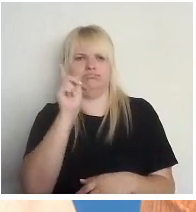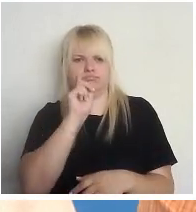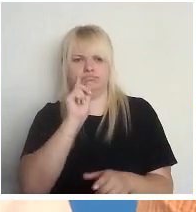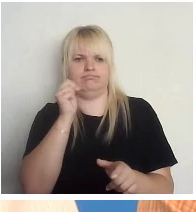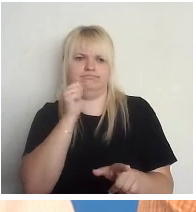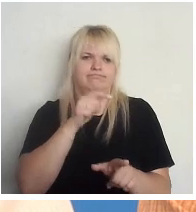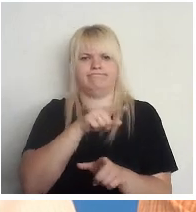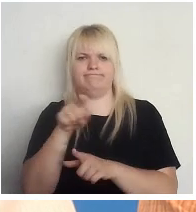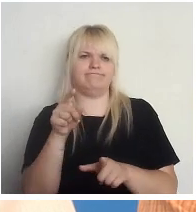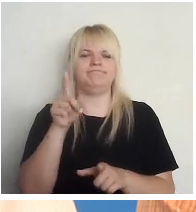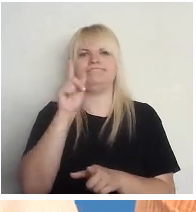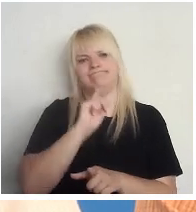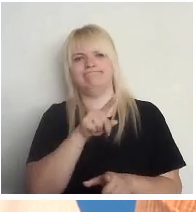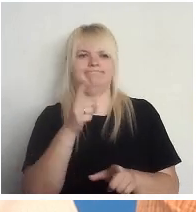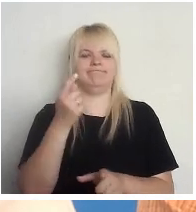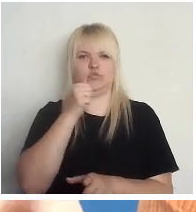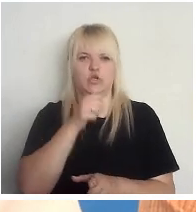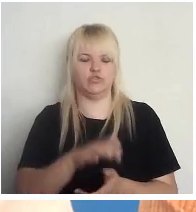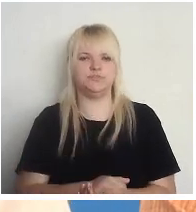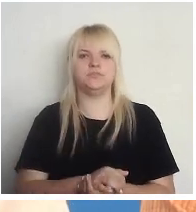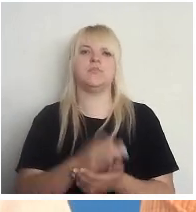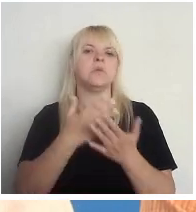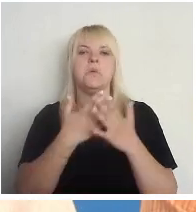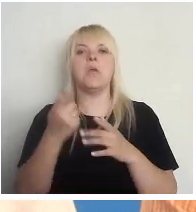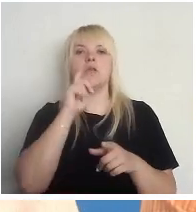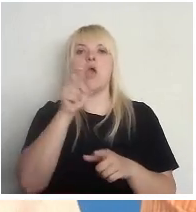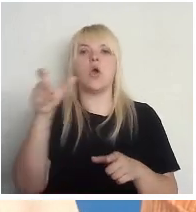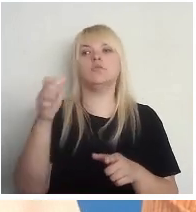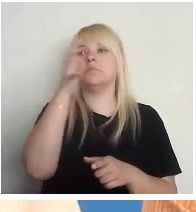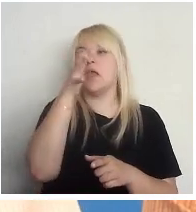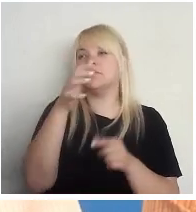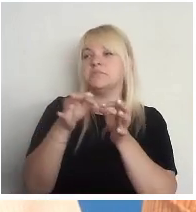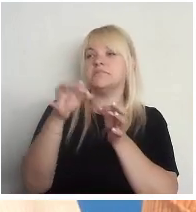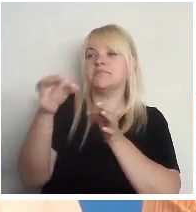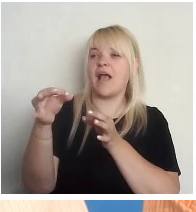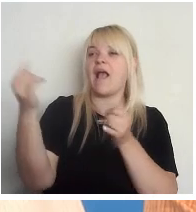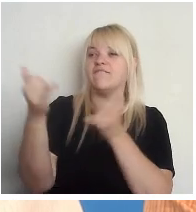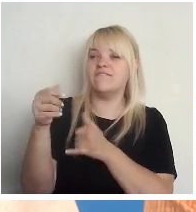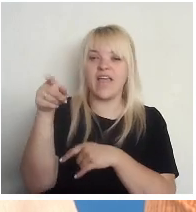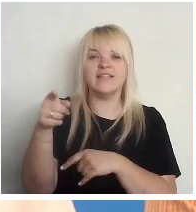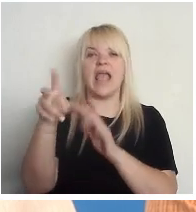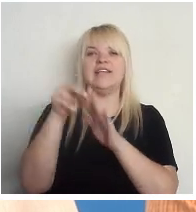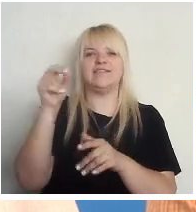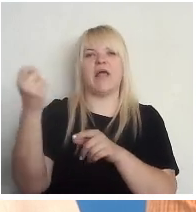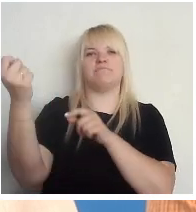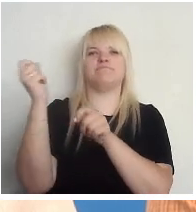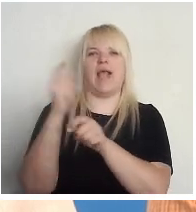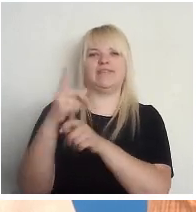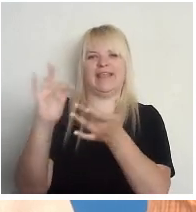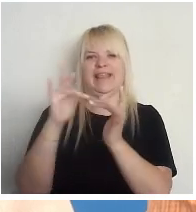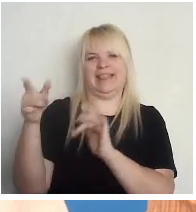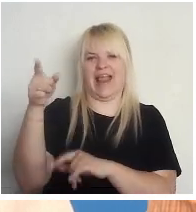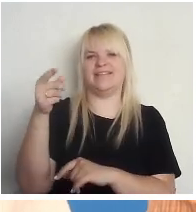mūsdienās, ja mums jauniešiem ir piecminūši, atālumā kafēnīca, un mēs izvēlamies pasūtīt internetā